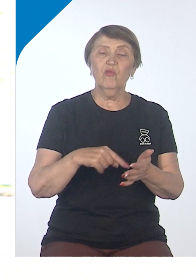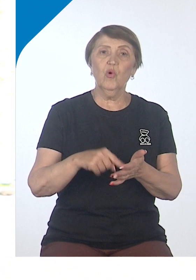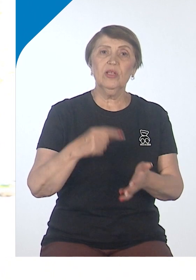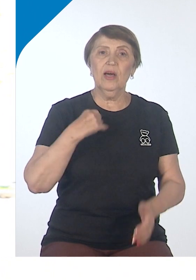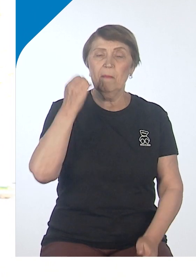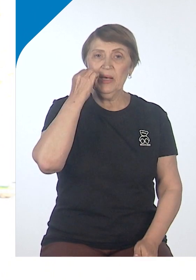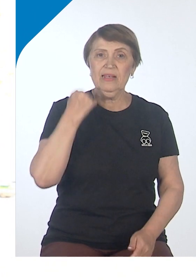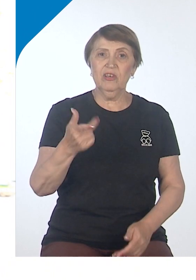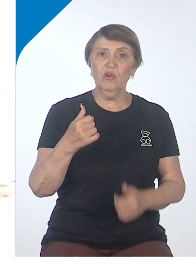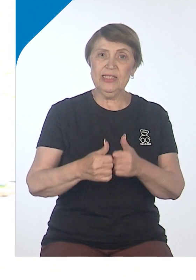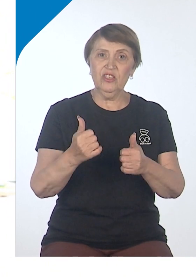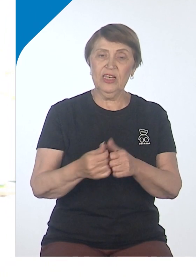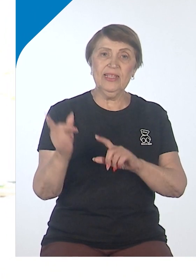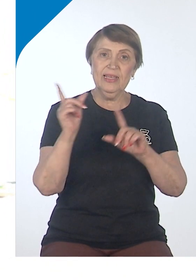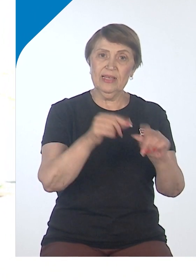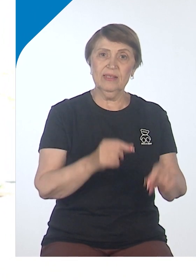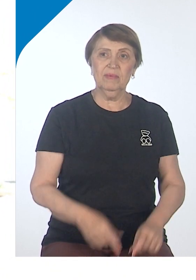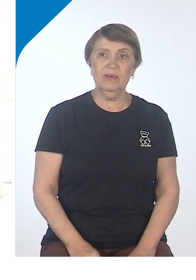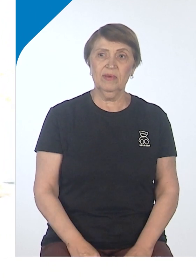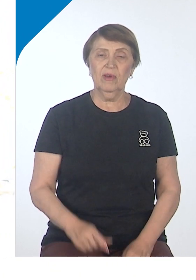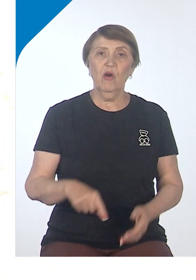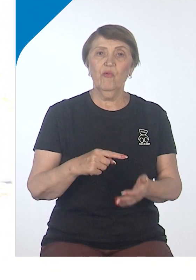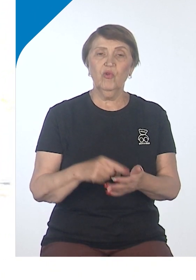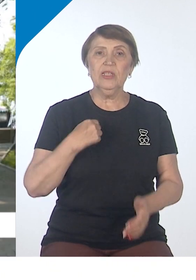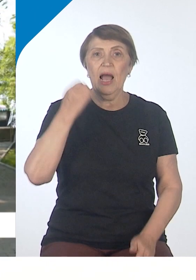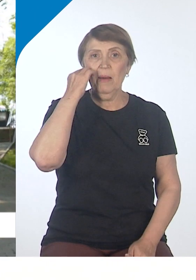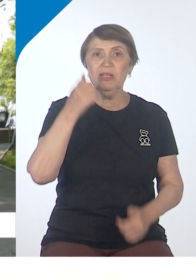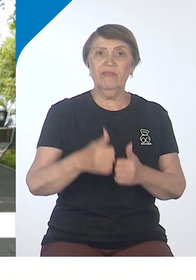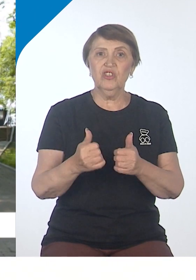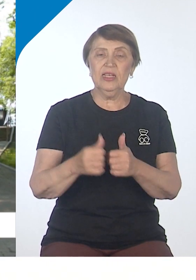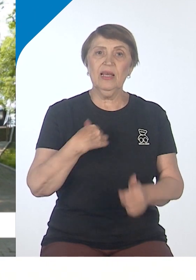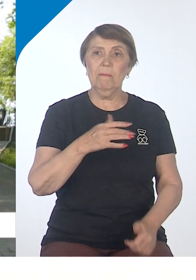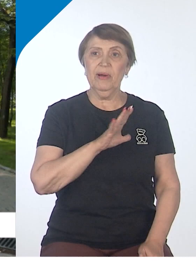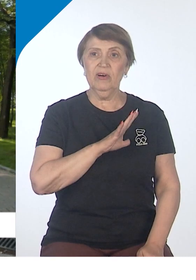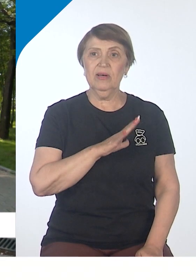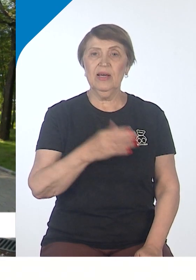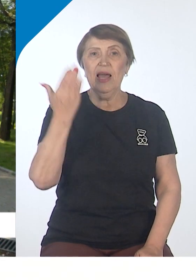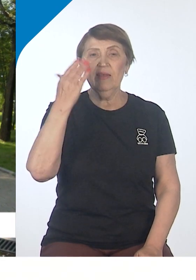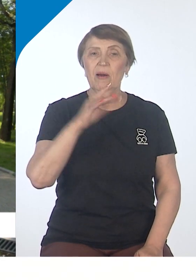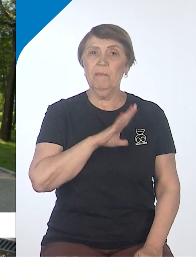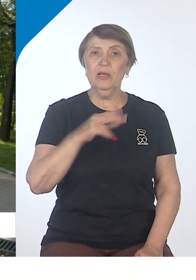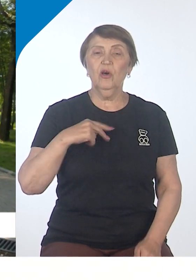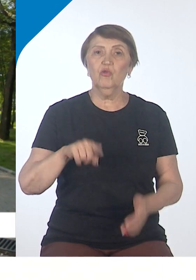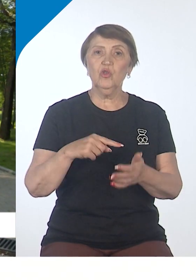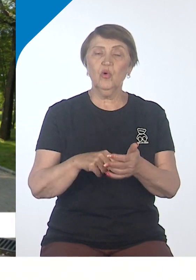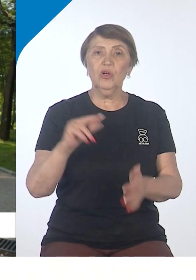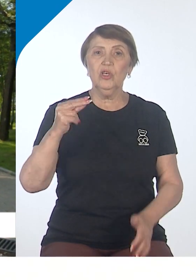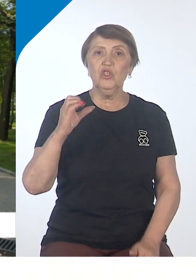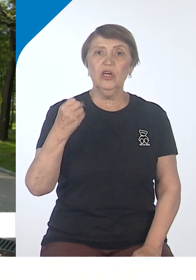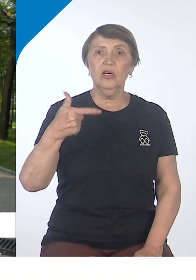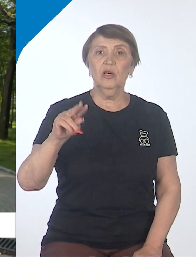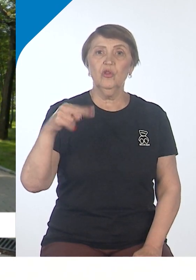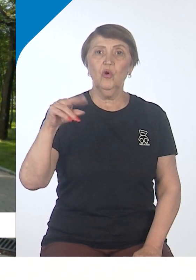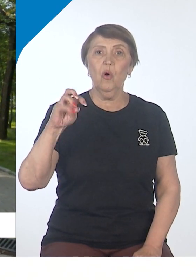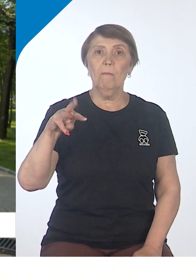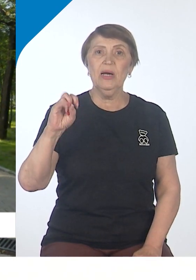четыре, наверное, были. В Хабаровске часто бываем. Недавно ездили в Чикдамы, в музеи ходили, потом в